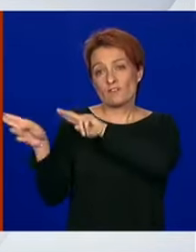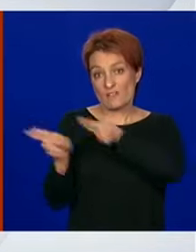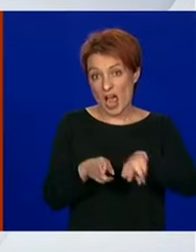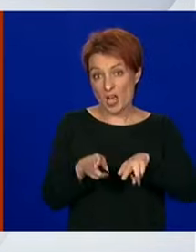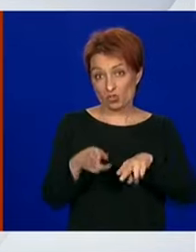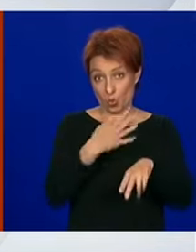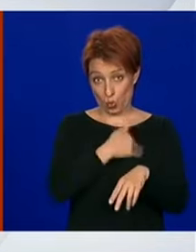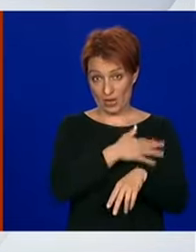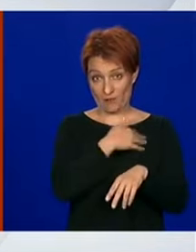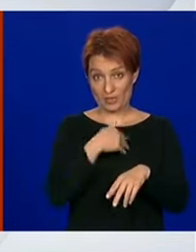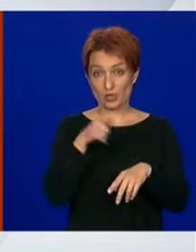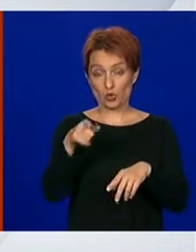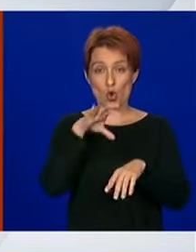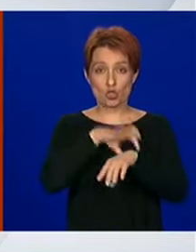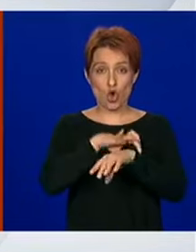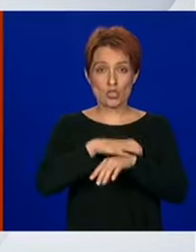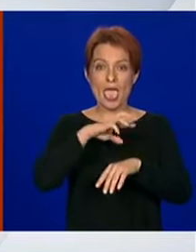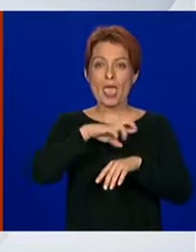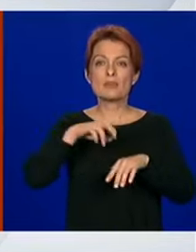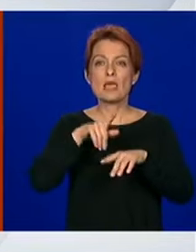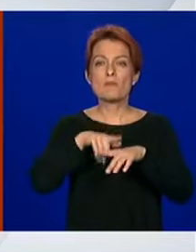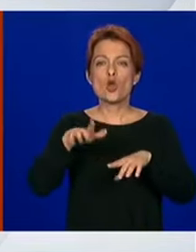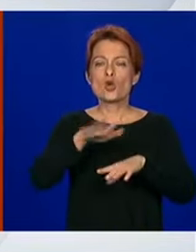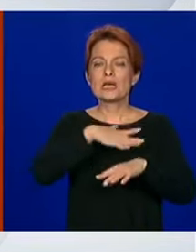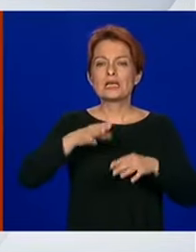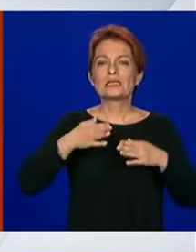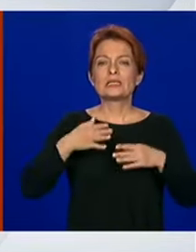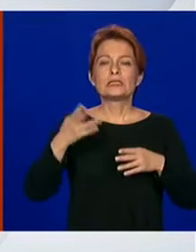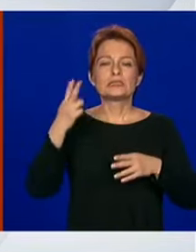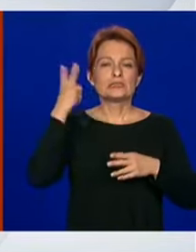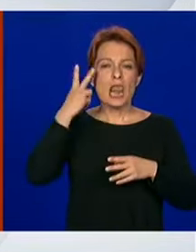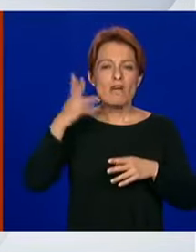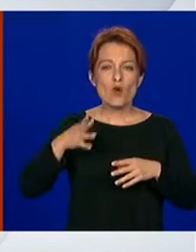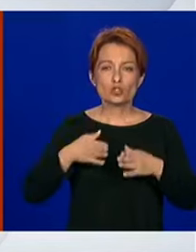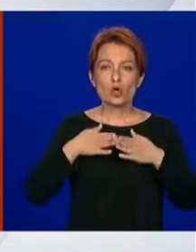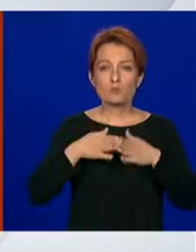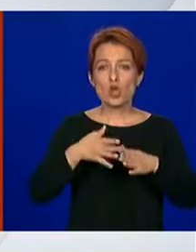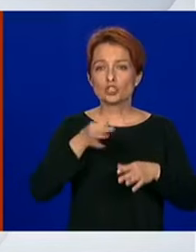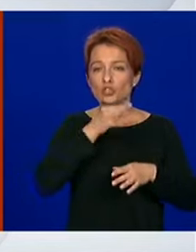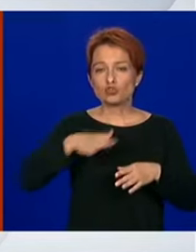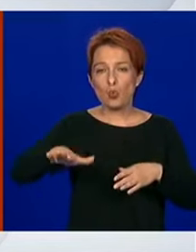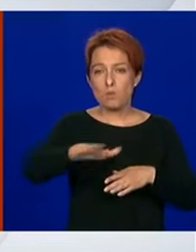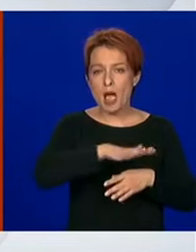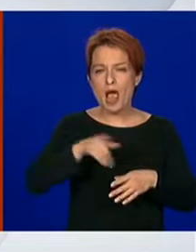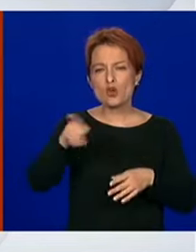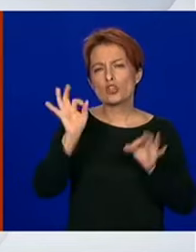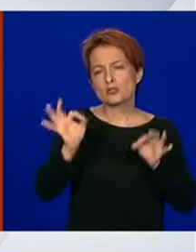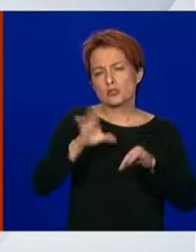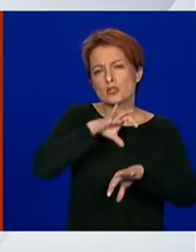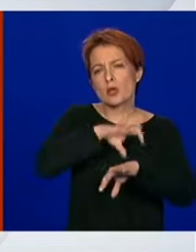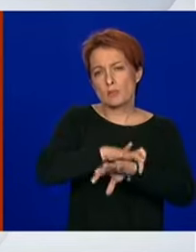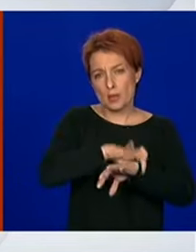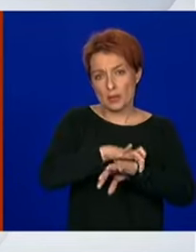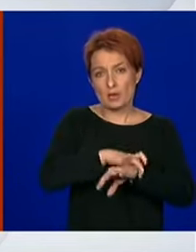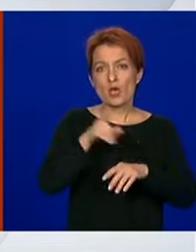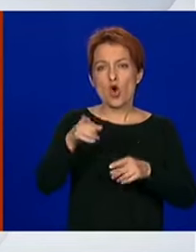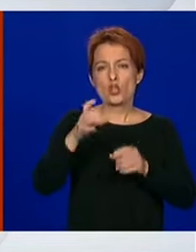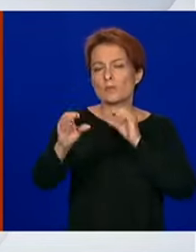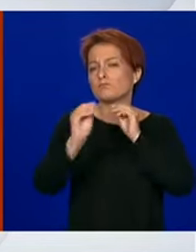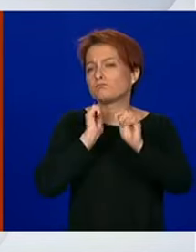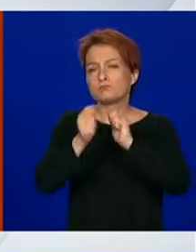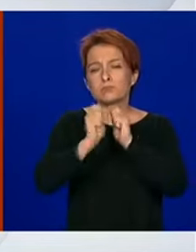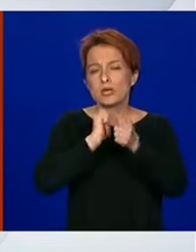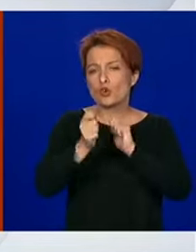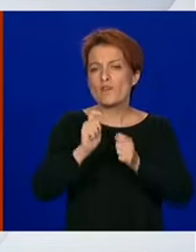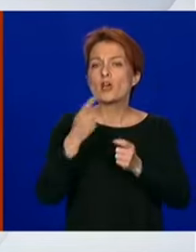iz područja Slavonsko-Brodske županije iskusan epidemiolog koji je to iskomunicirao sa osobama koje organiziraju